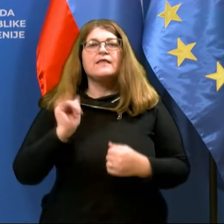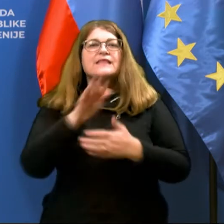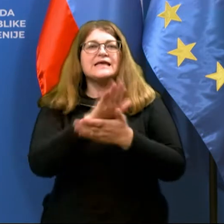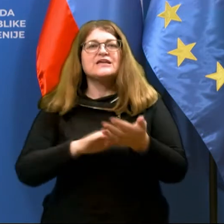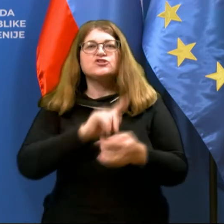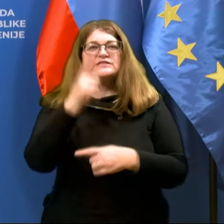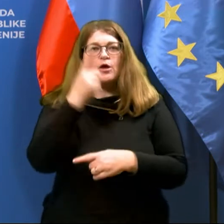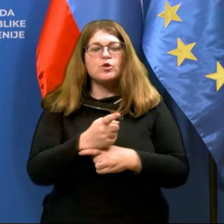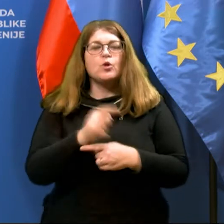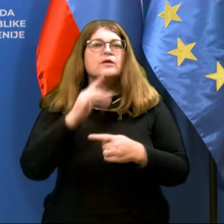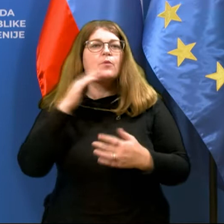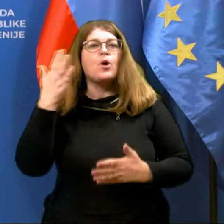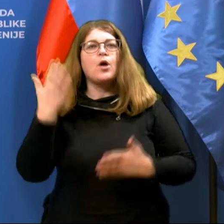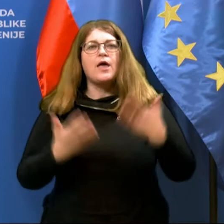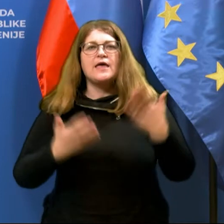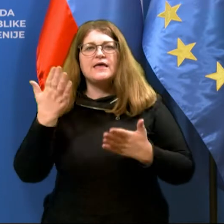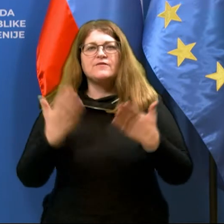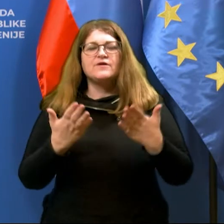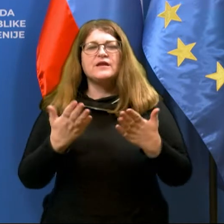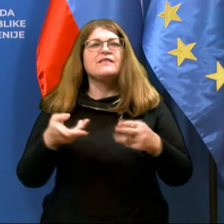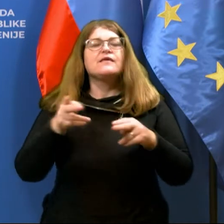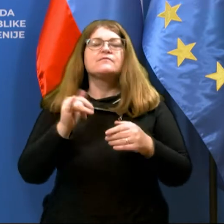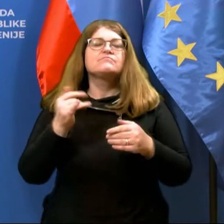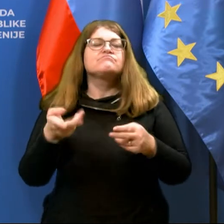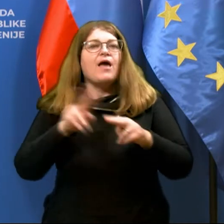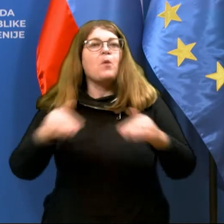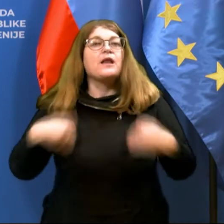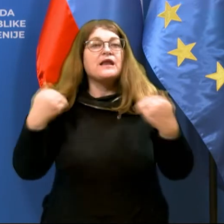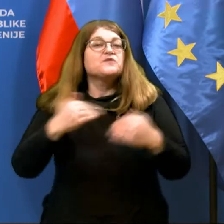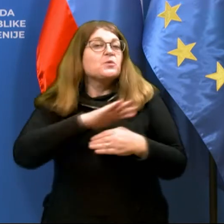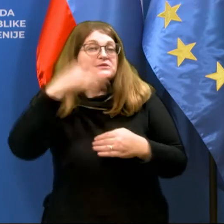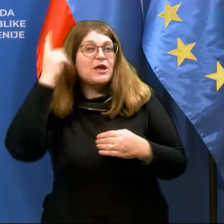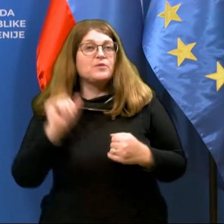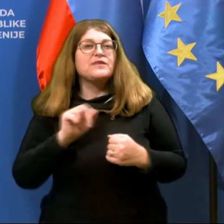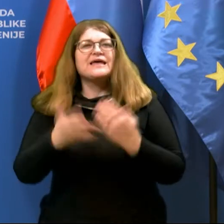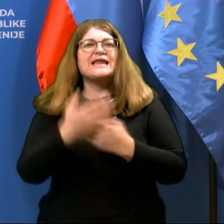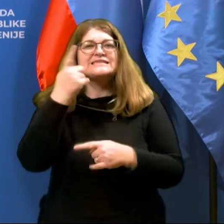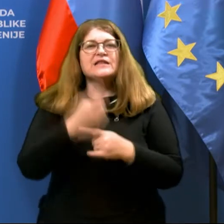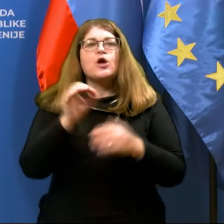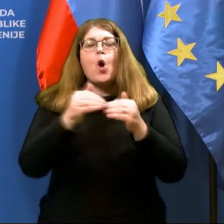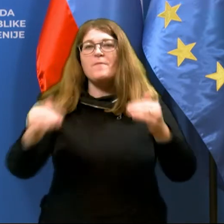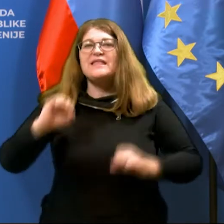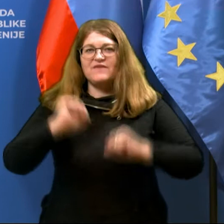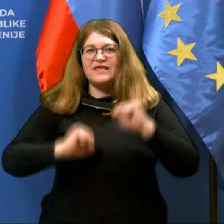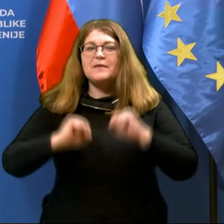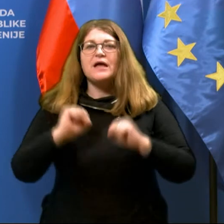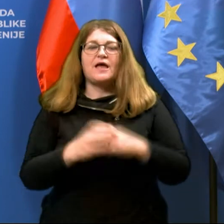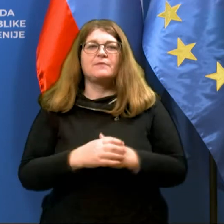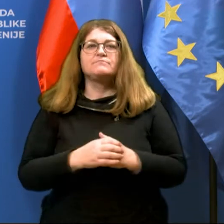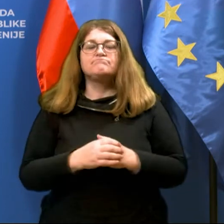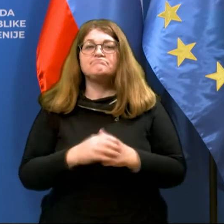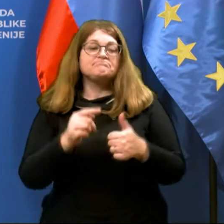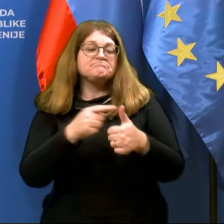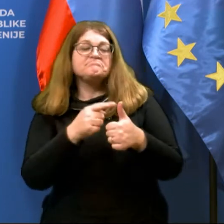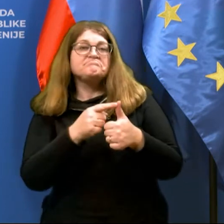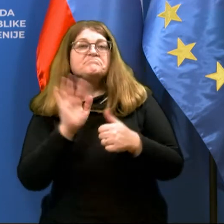odlokom, ki bo verjetno, ali pa ki najbolj razasluje vse dežavljane, gre za odloko omenitvi gibanja. Najprej